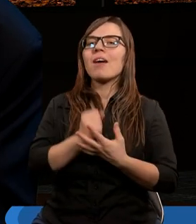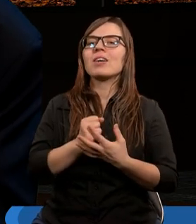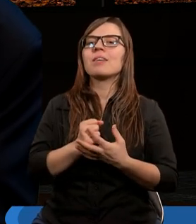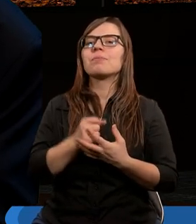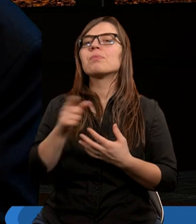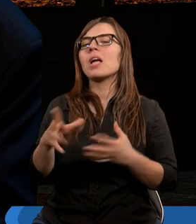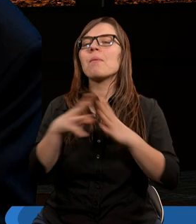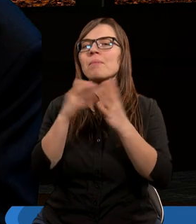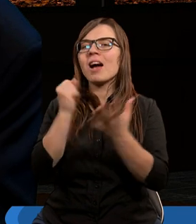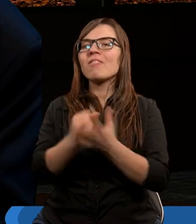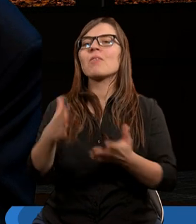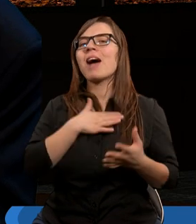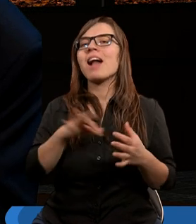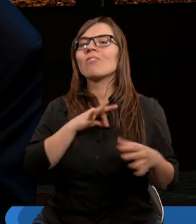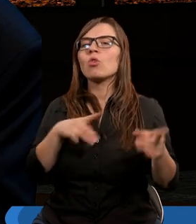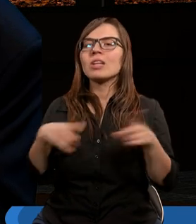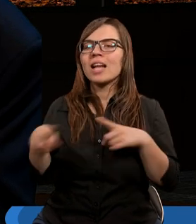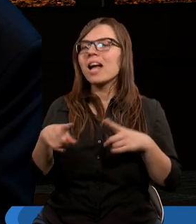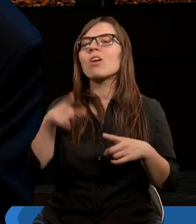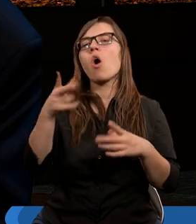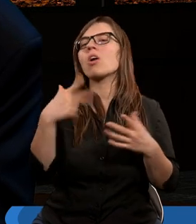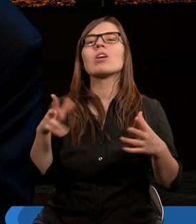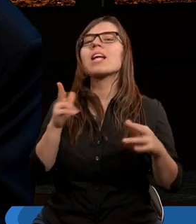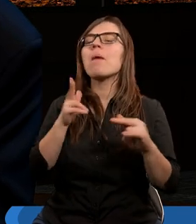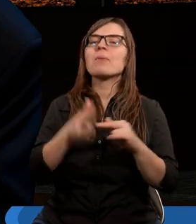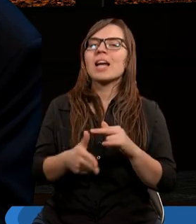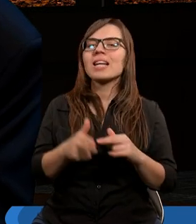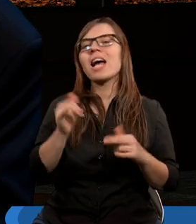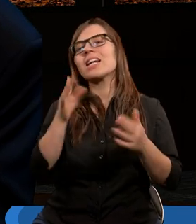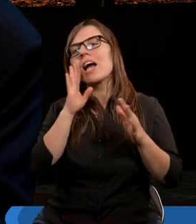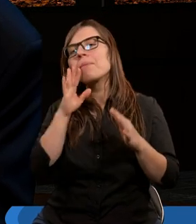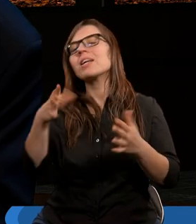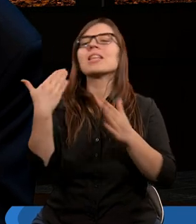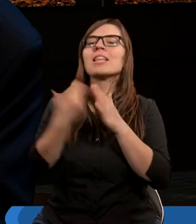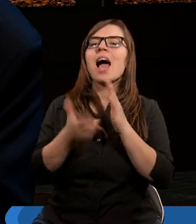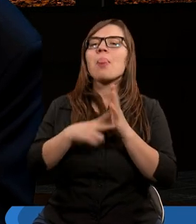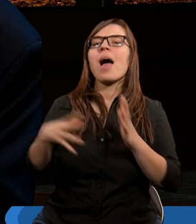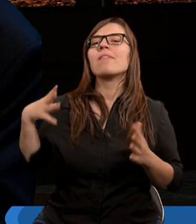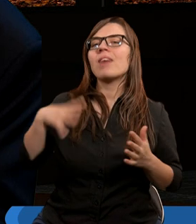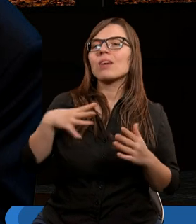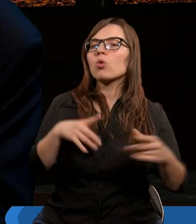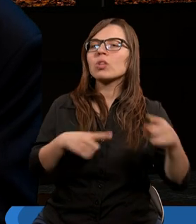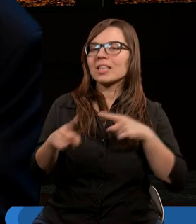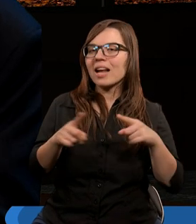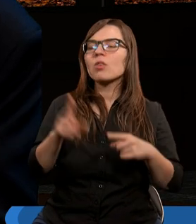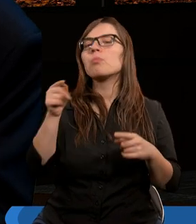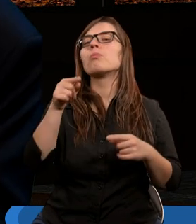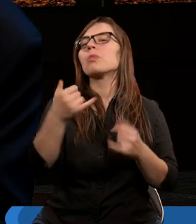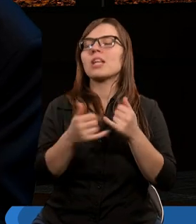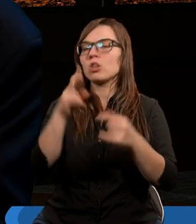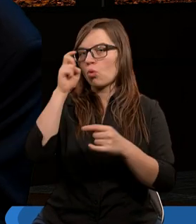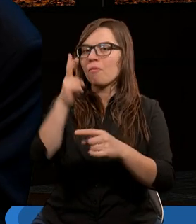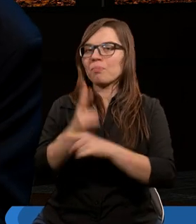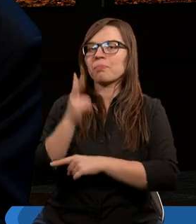celem mówi, słuchajcie, prawa ma swoje znaczenie i ono nie przestaje jak gdyby, nie traci na wartości, na znaczeniu, dlatego, że jeżeli człowiek